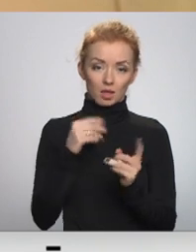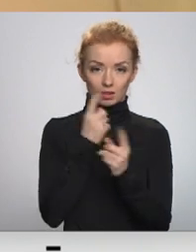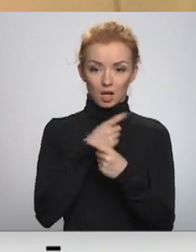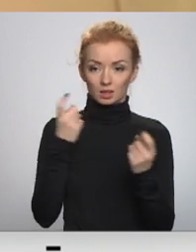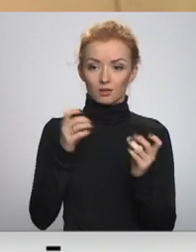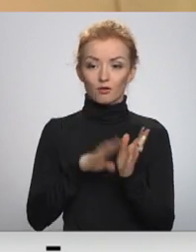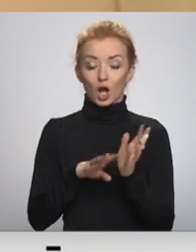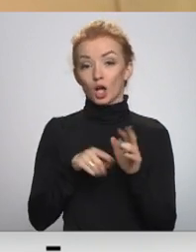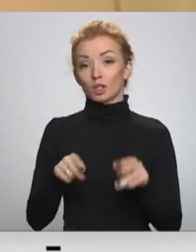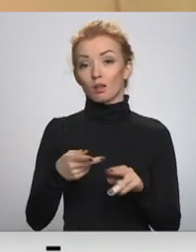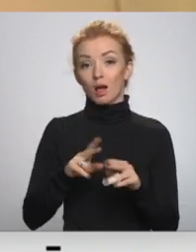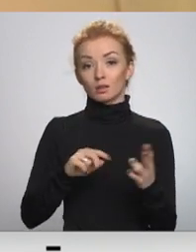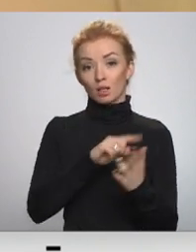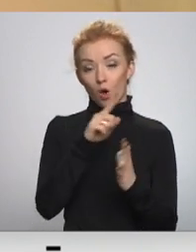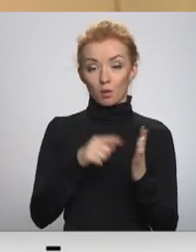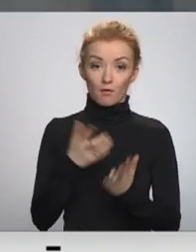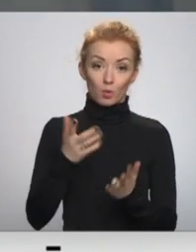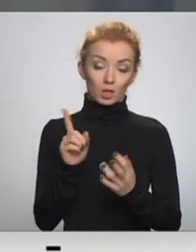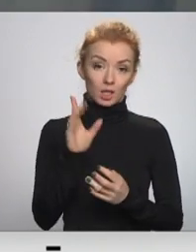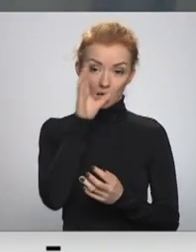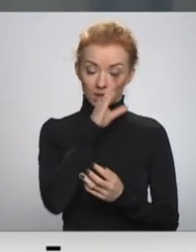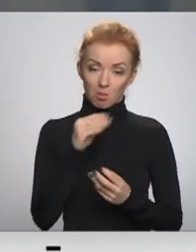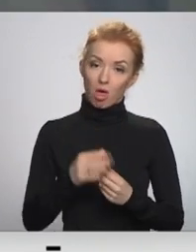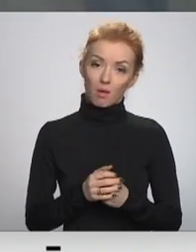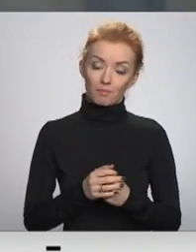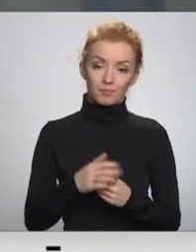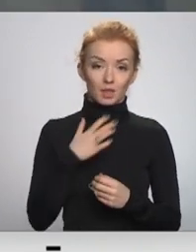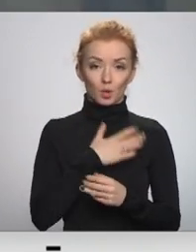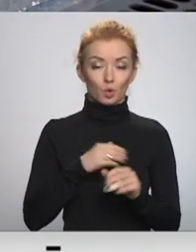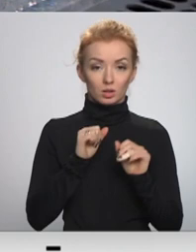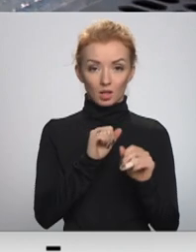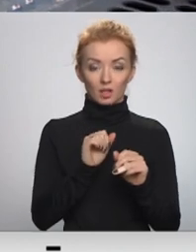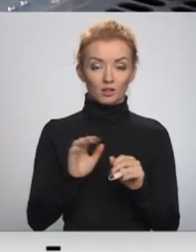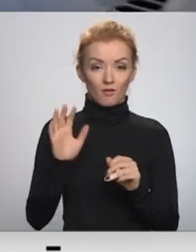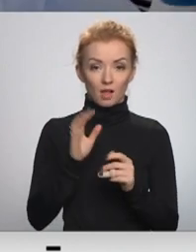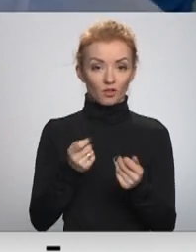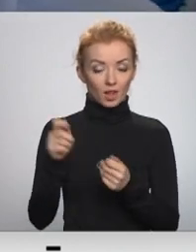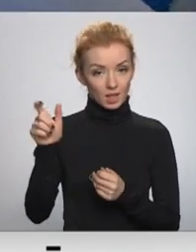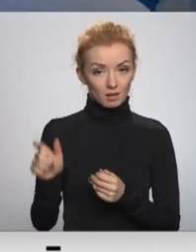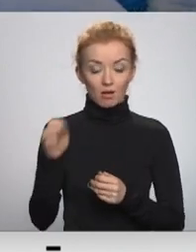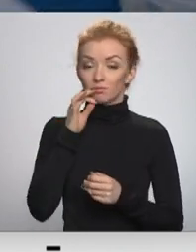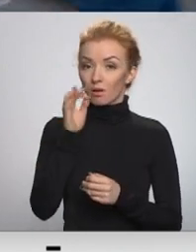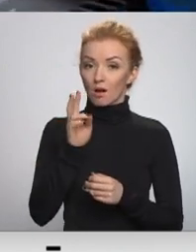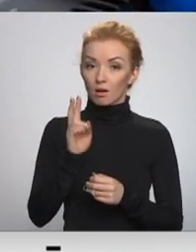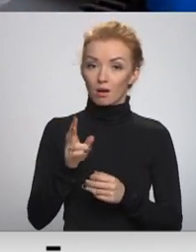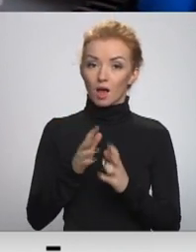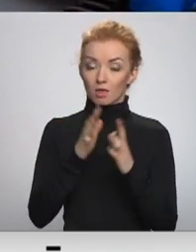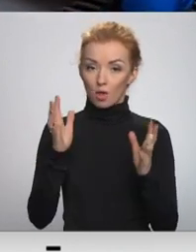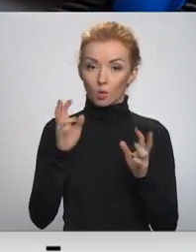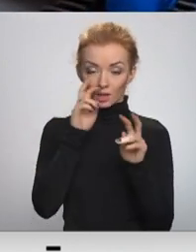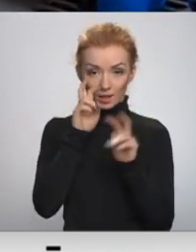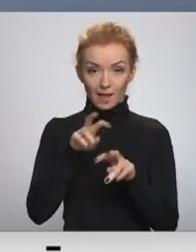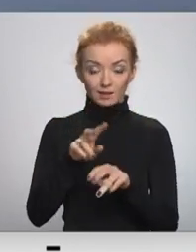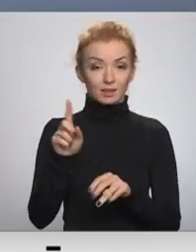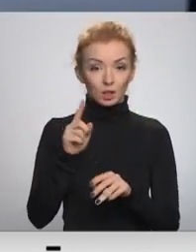Vienkārši tāds jautājums varbūt, kad ir šādi iespējami. Imunizācijas valsts padomas vadītājs skaidro, ka ir vairāk antivielu testi –